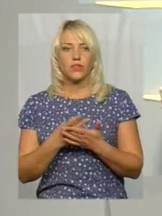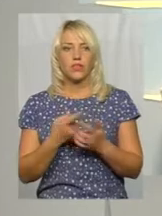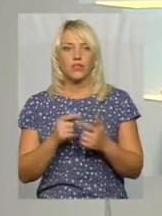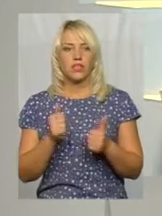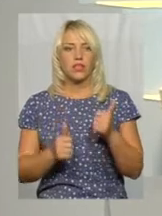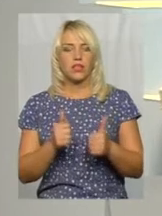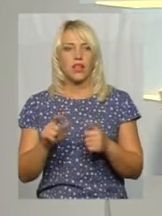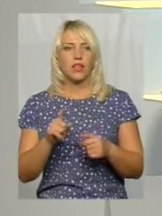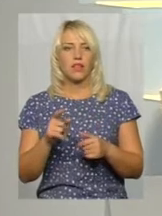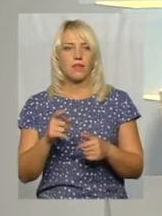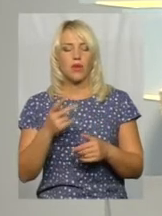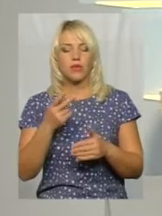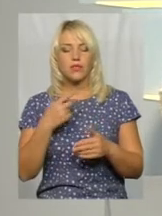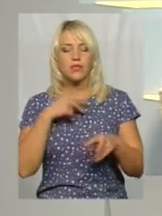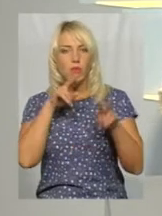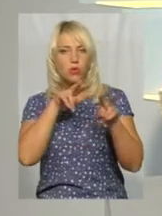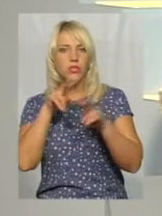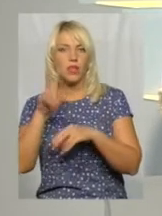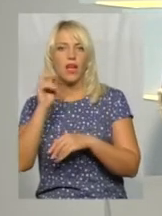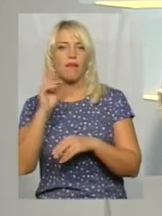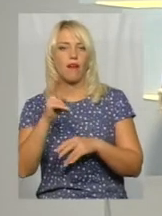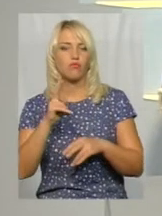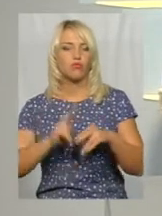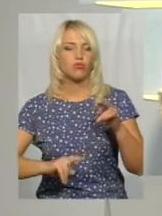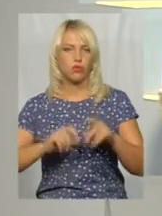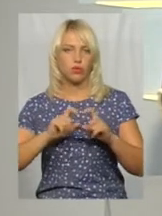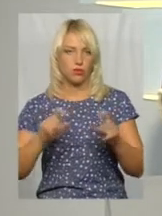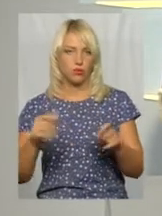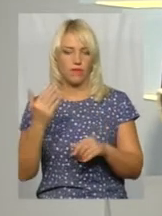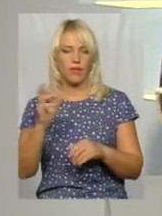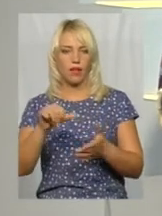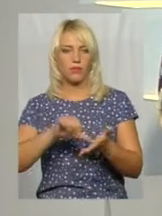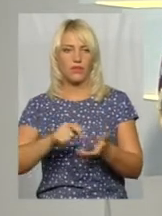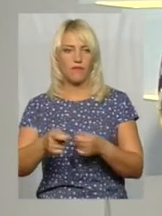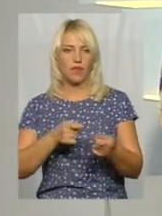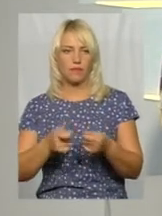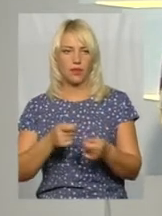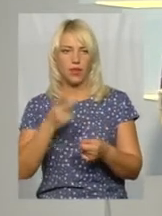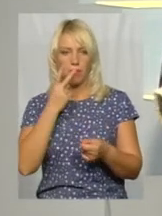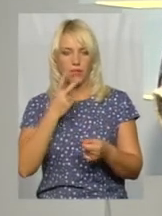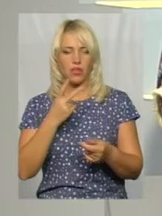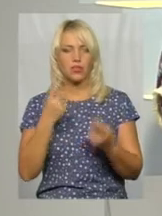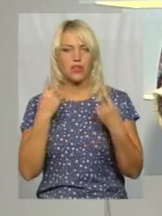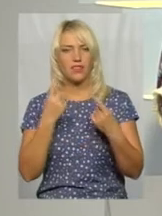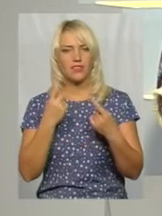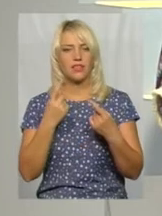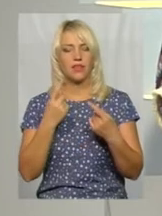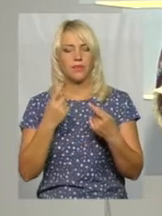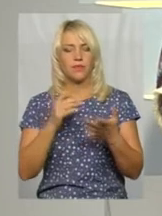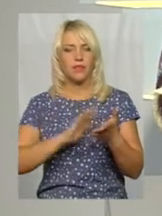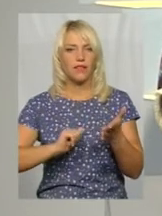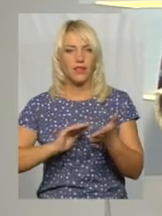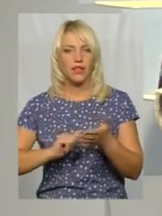як ми можемо зараз спостерігати, за якими будується школа, ви, як представник влади, бачите суттєві відхилення, чи все йде